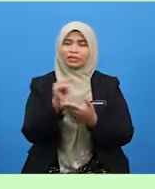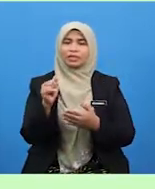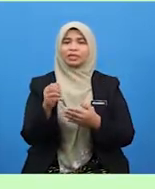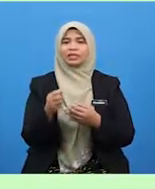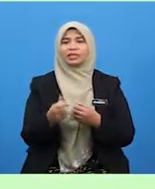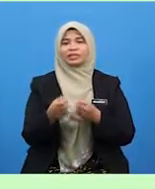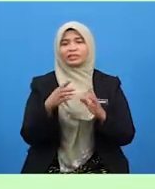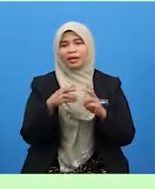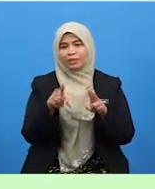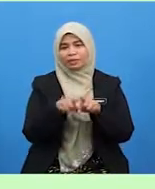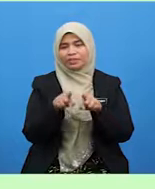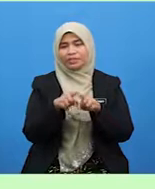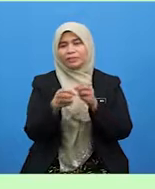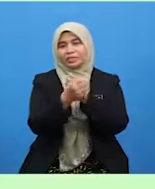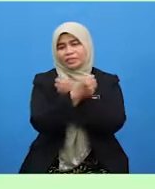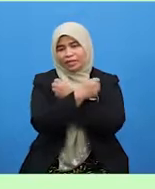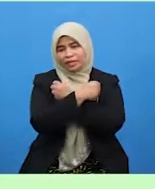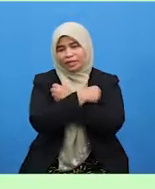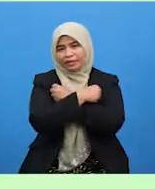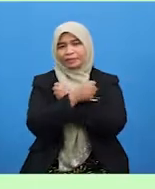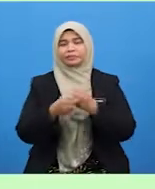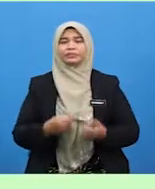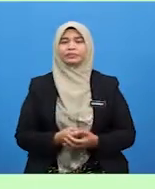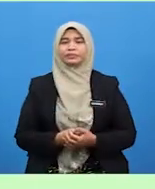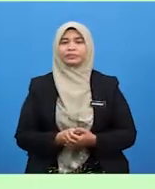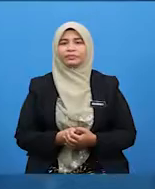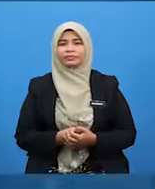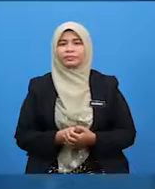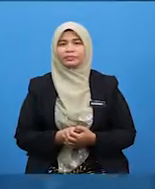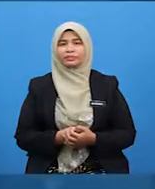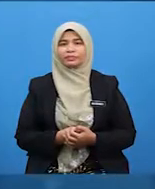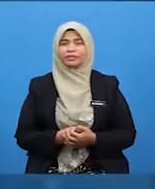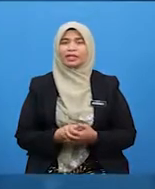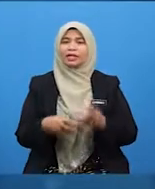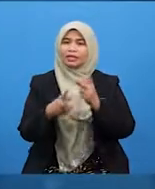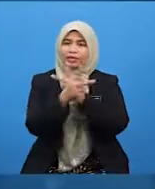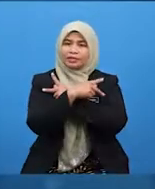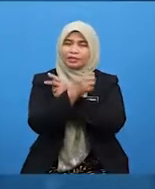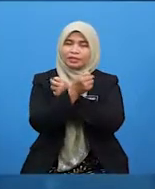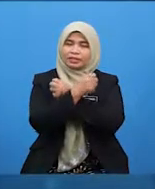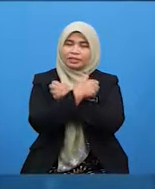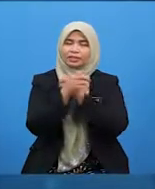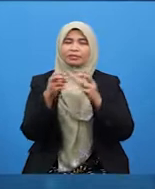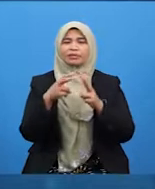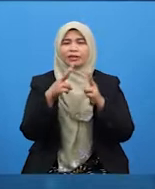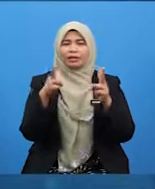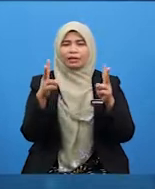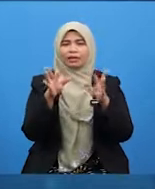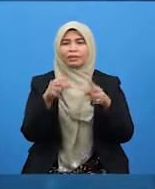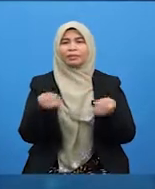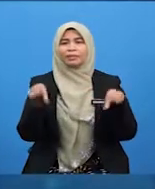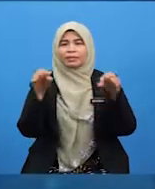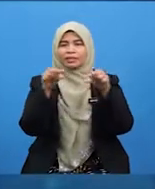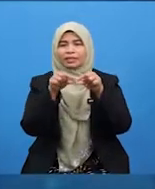menyayangi sesama ahli keluarga. Kasih sayang amat penting dalam